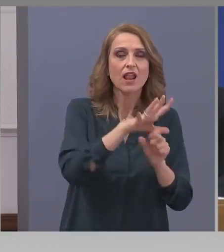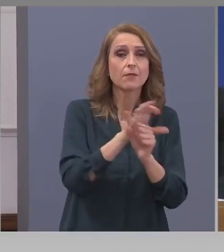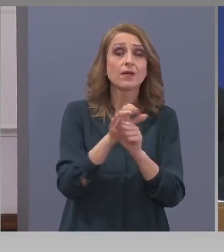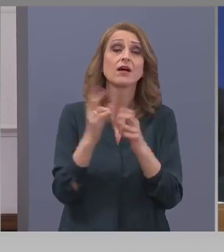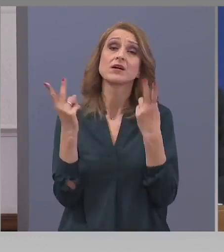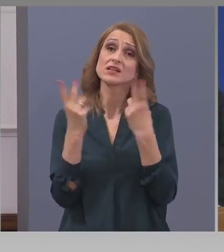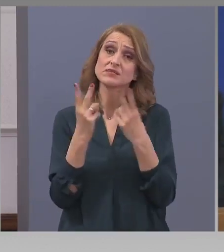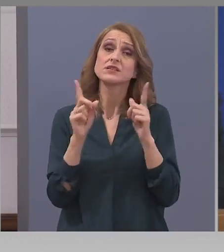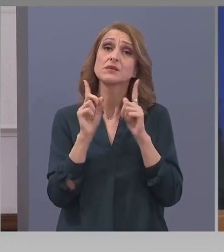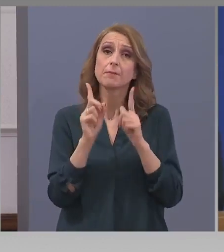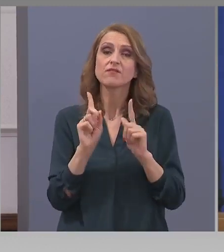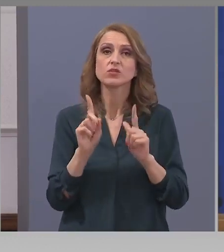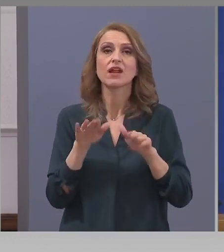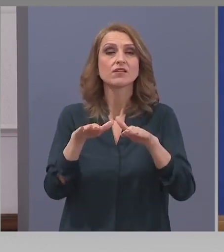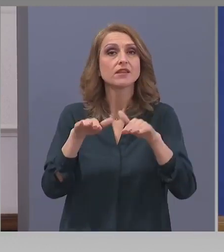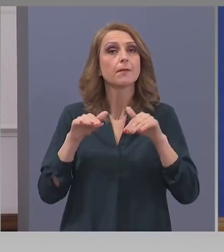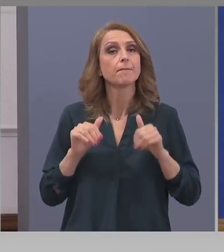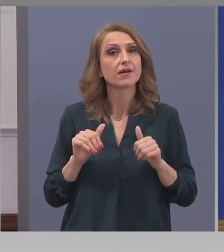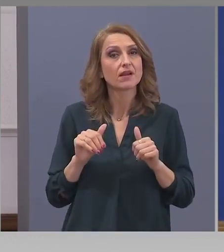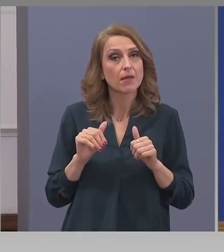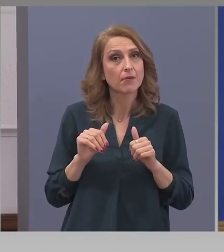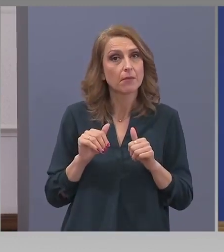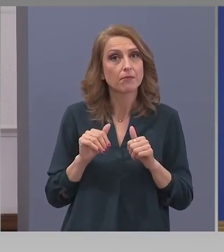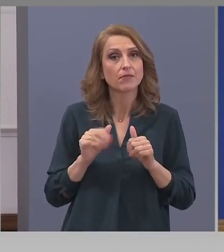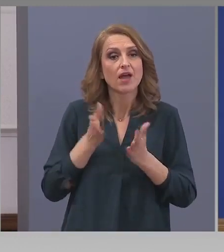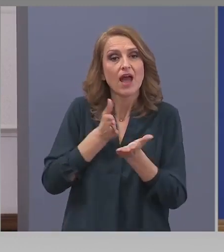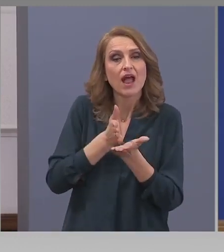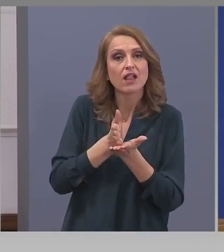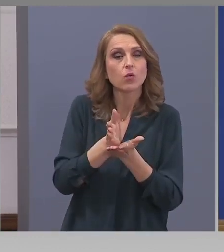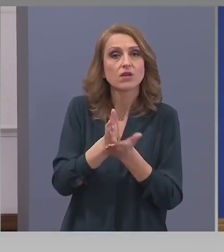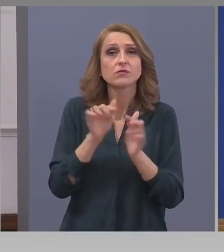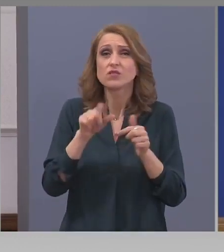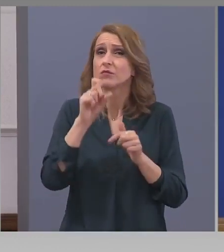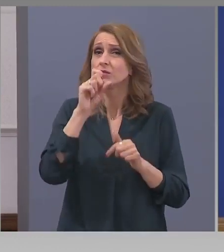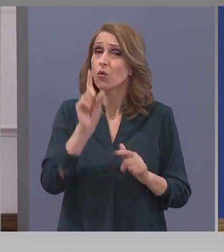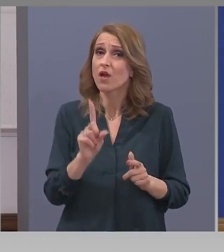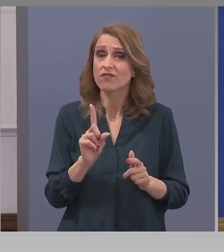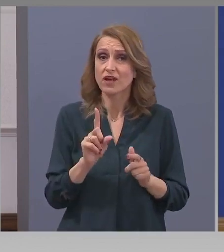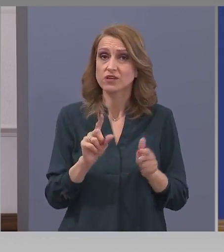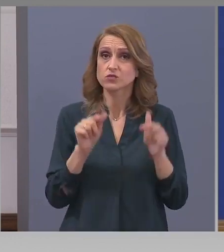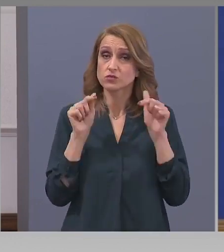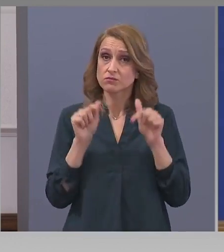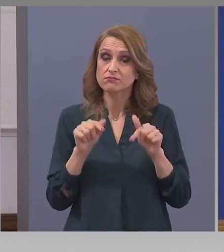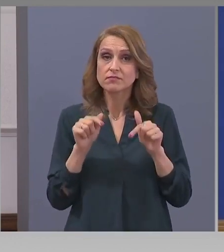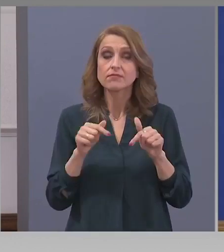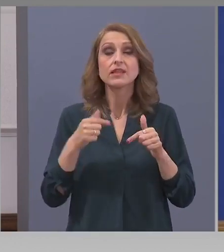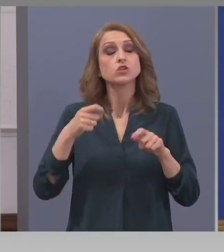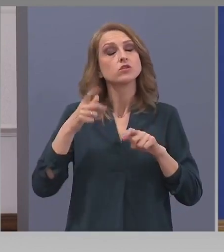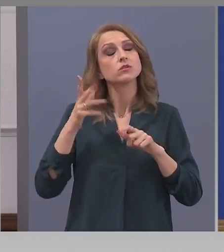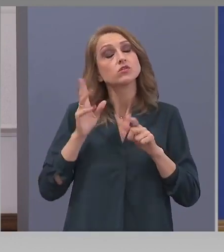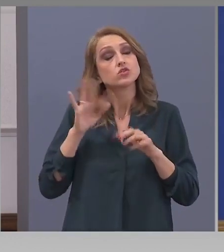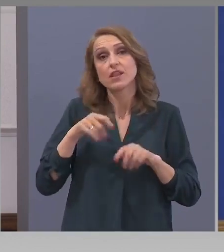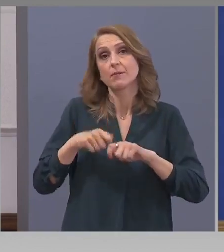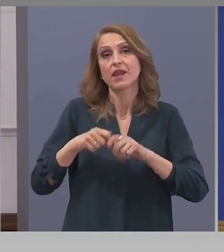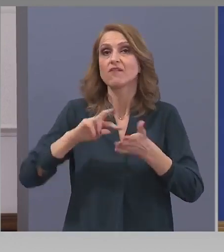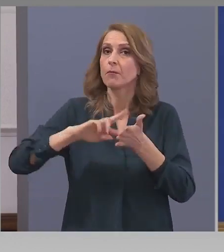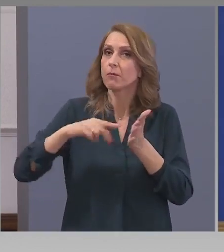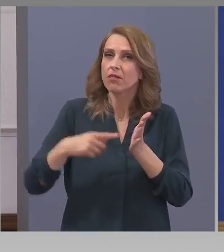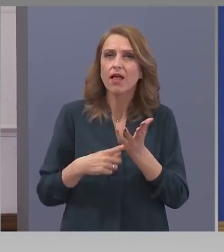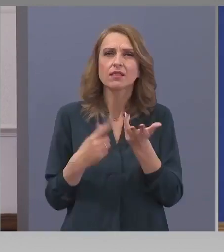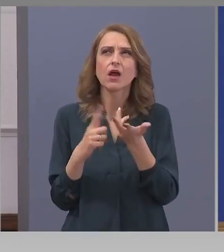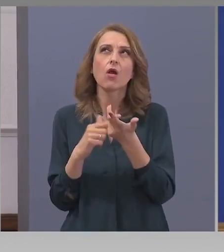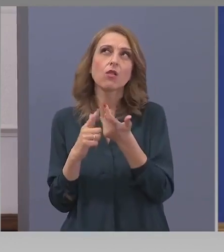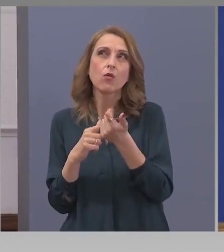алгоритъма, за който ви казах, което е изключително важно, това ще бъде вече планирано като брой тестове.